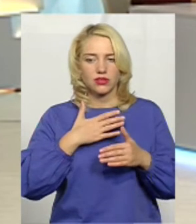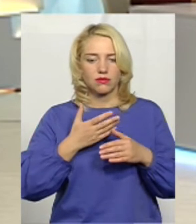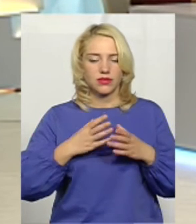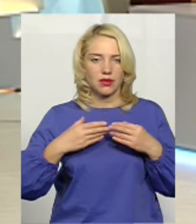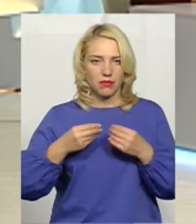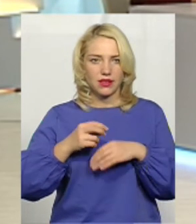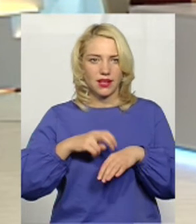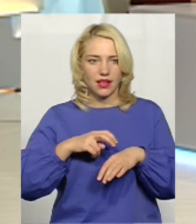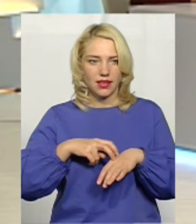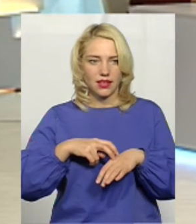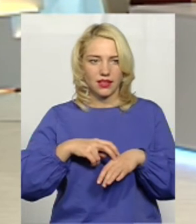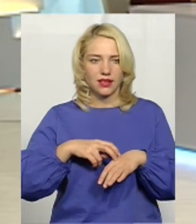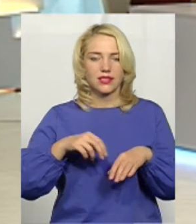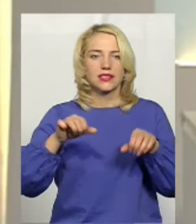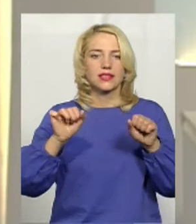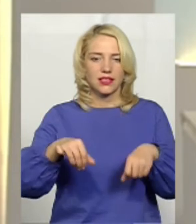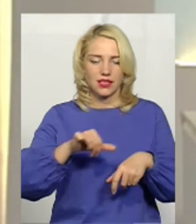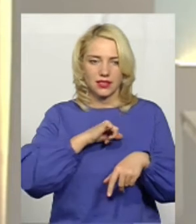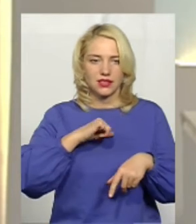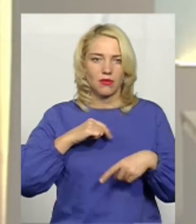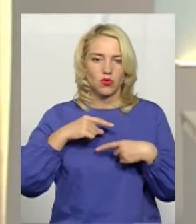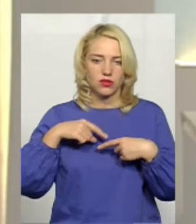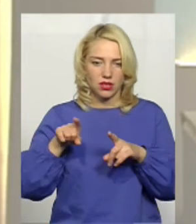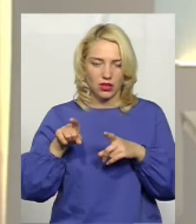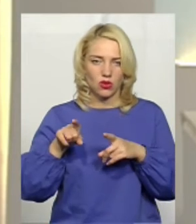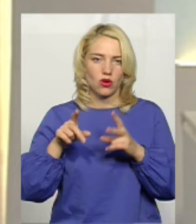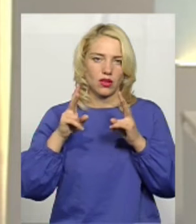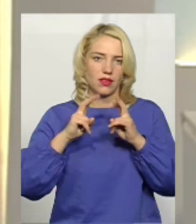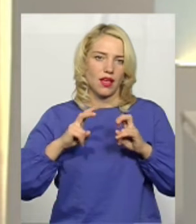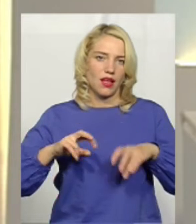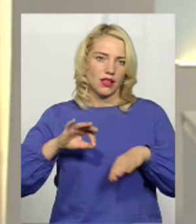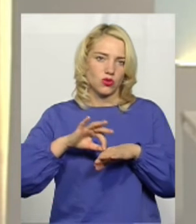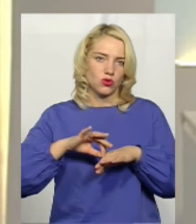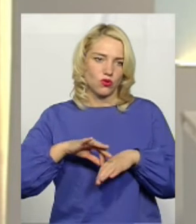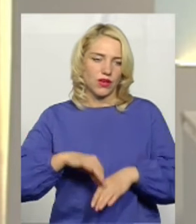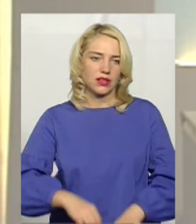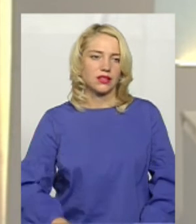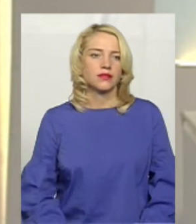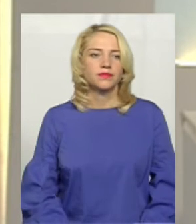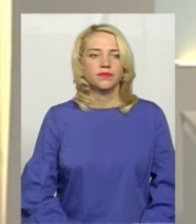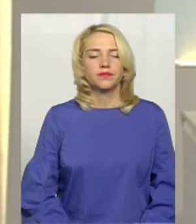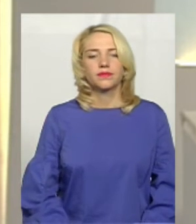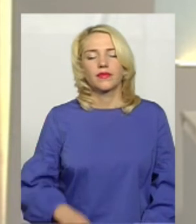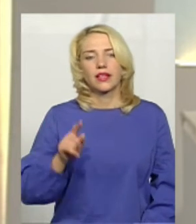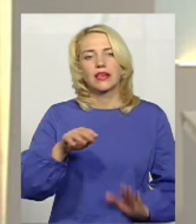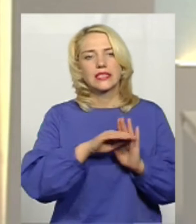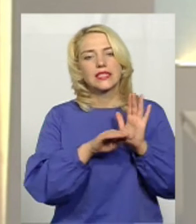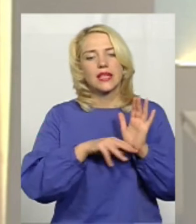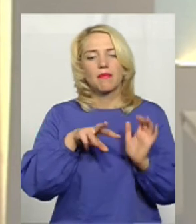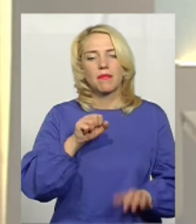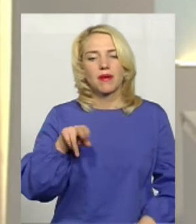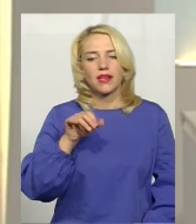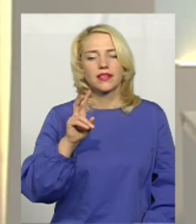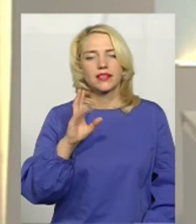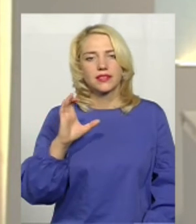лікарів здатні самостійно діагностувати. Скажу так, в тій же системі Медікс,